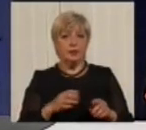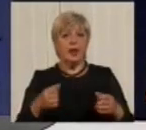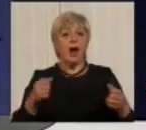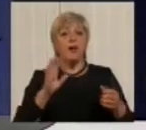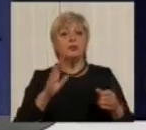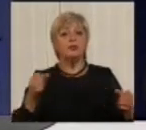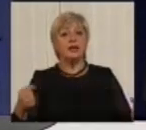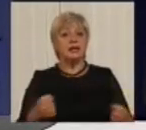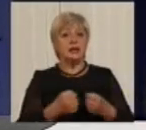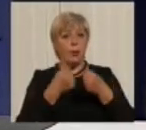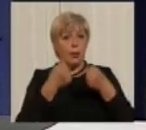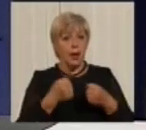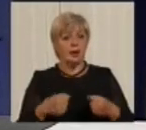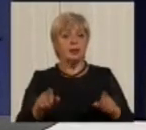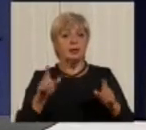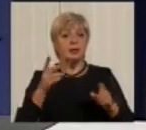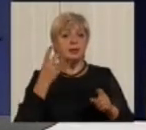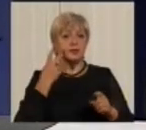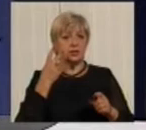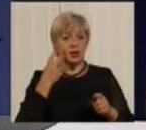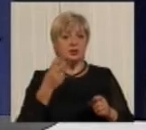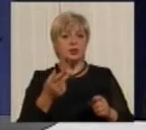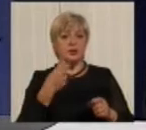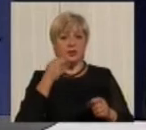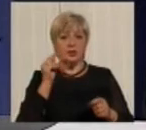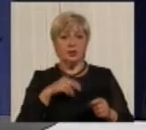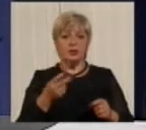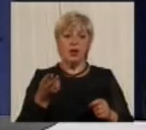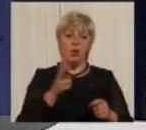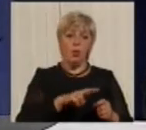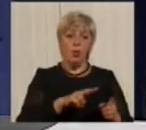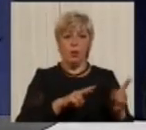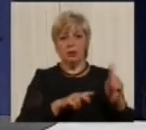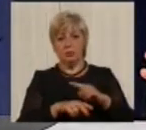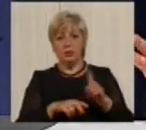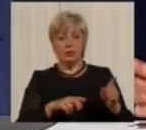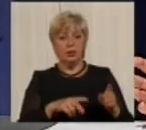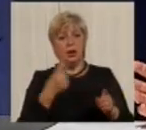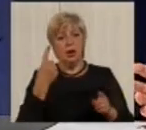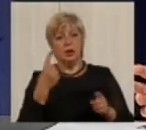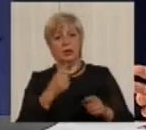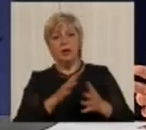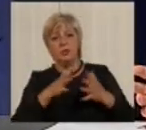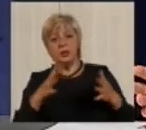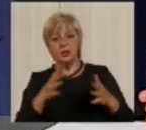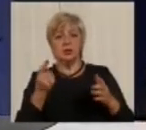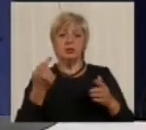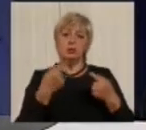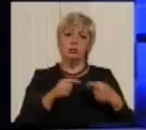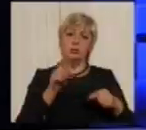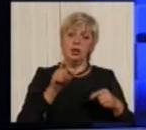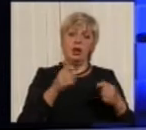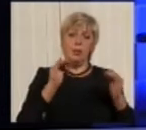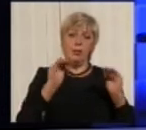завжди винні оба людини. Але одна сильніше, друга менше. Ну,